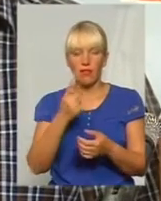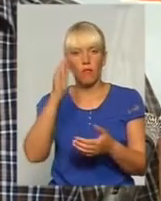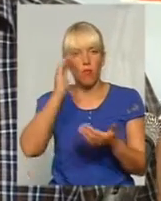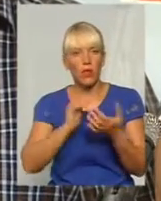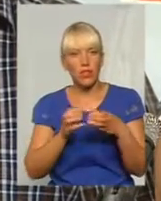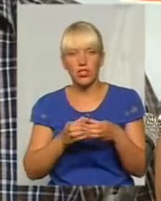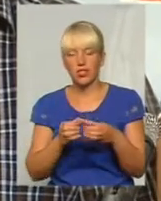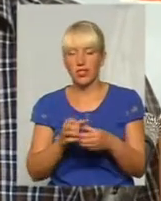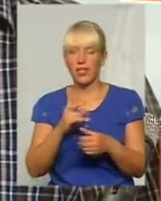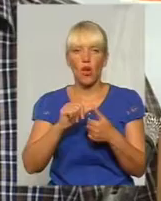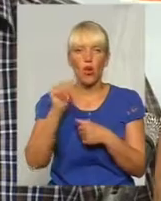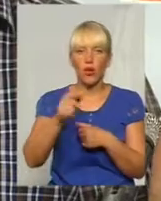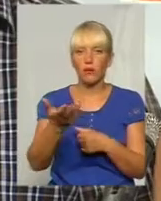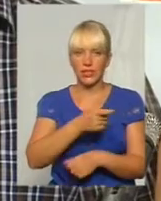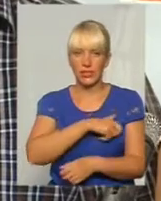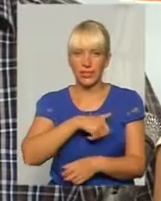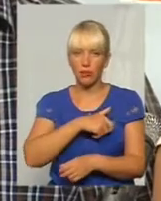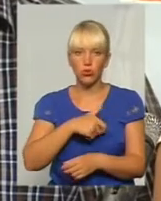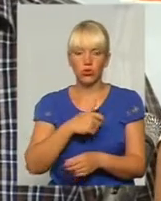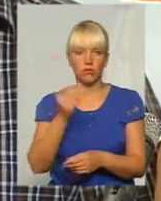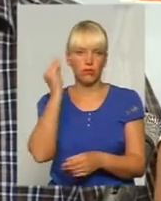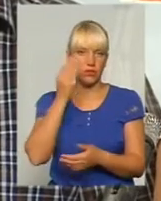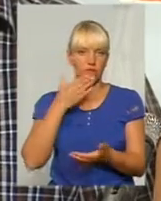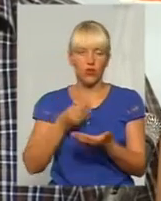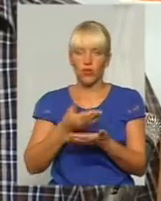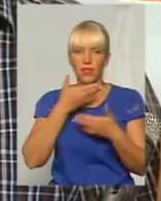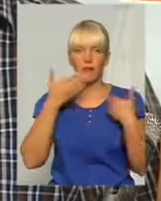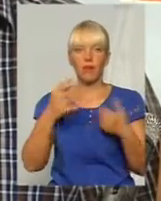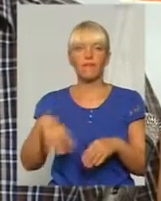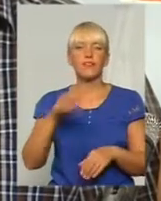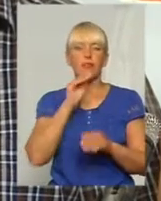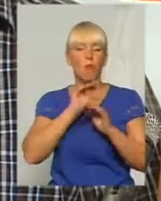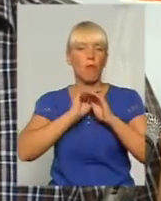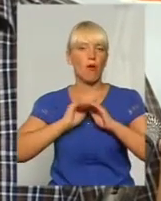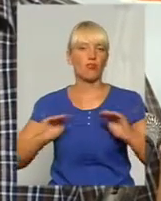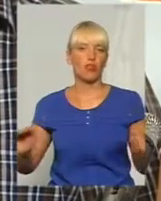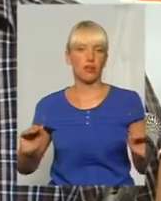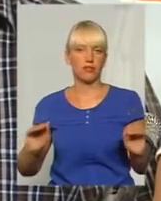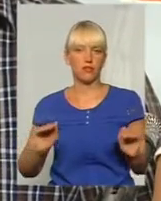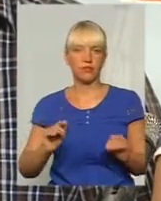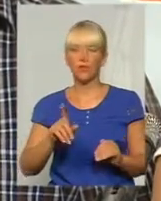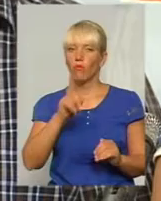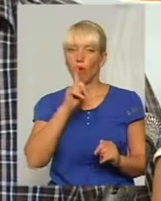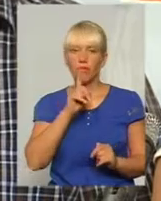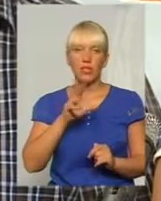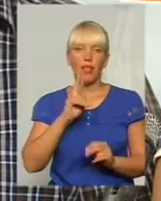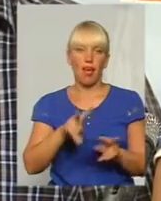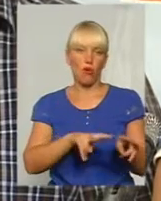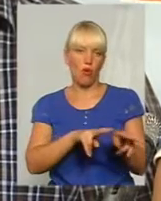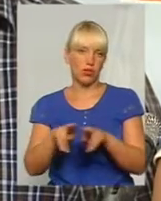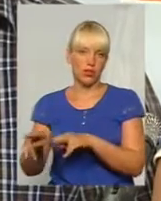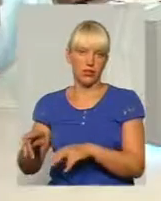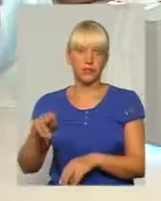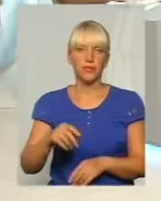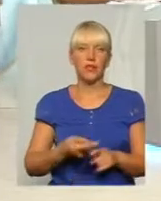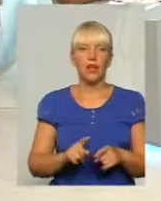що ми знаємо, що депутати в нас є абсолютно різні, з абсолютно різним темпераментом і так далі. Але всі мовчать, як один майже. Ну, про таку